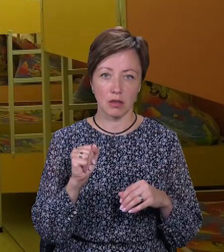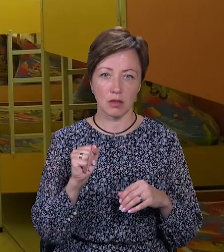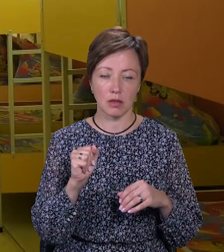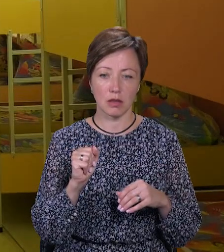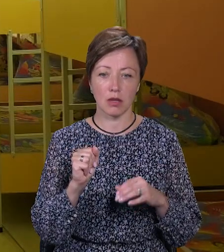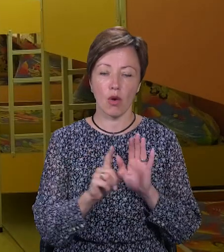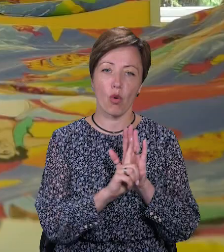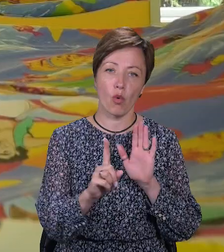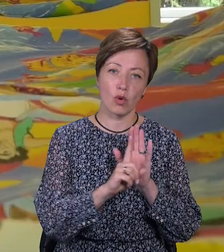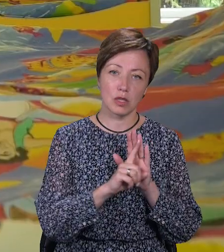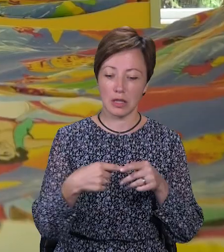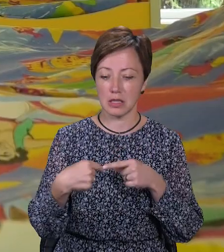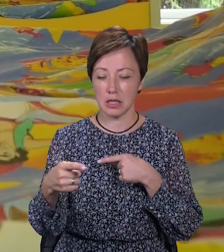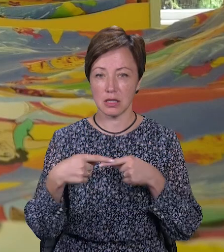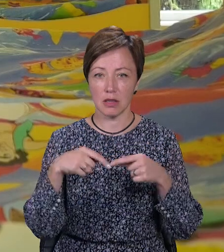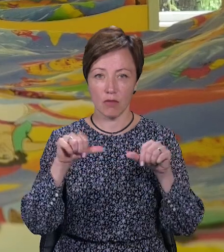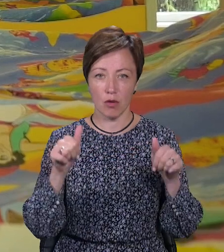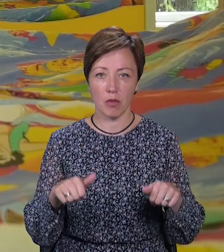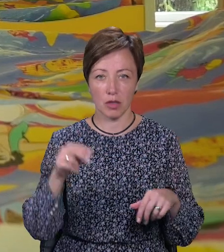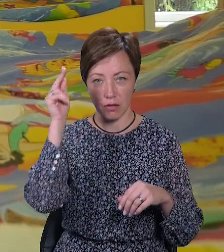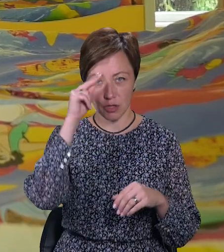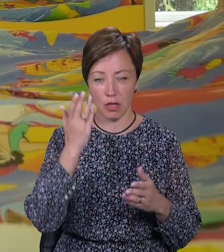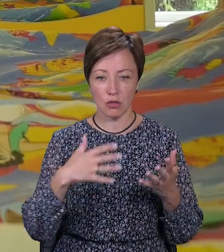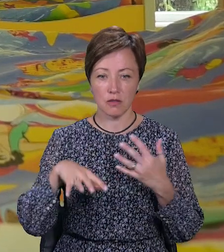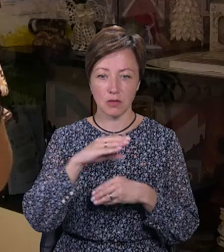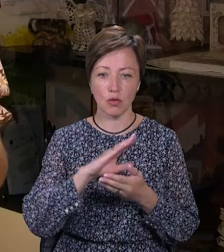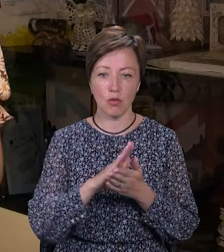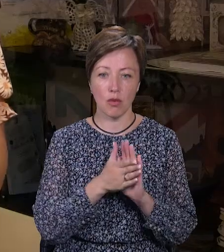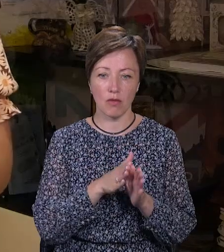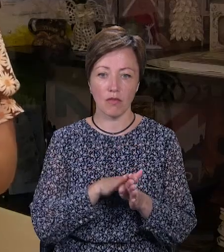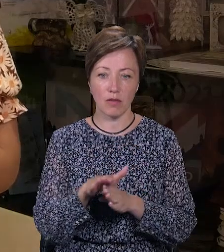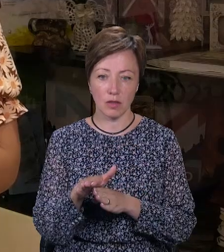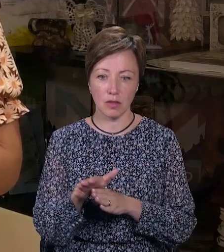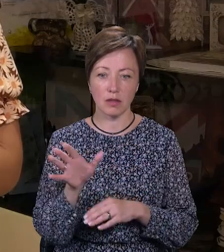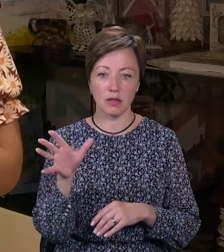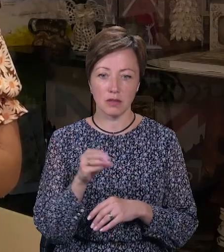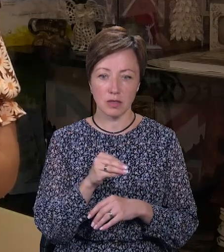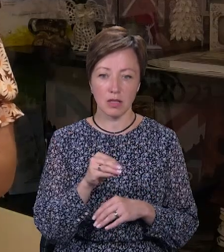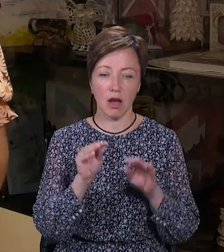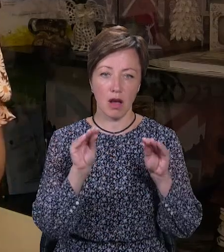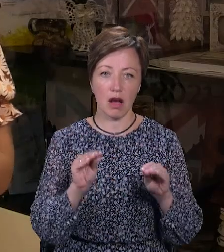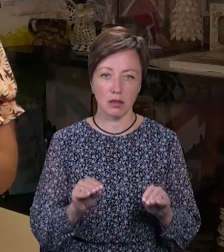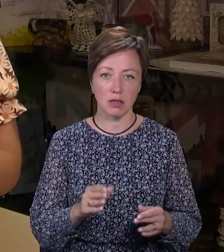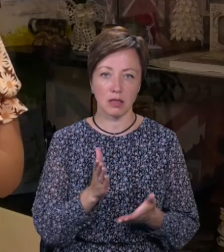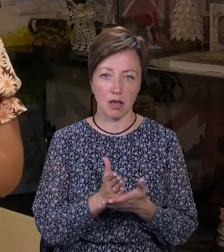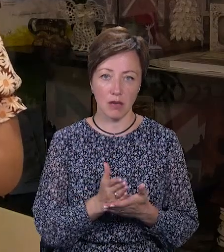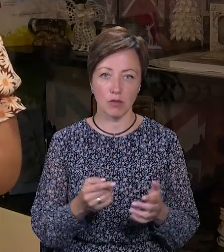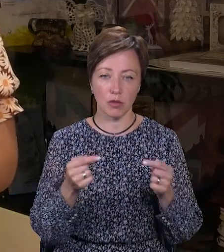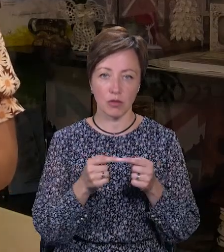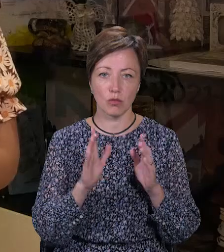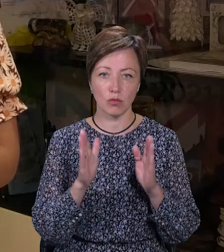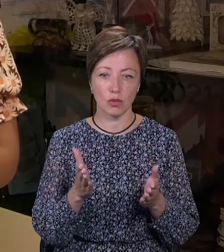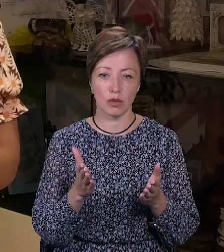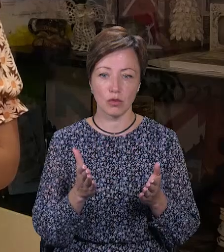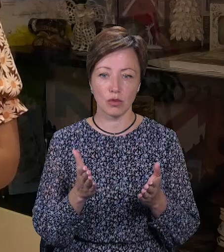очний, чи дистанційний формат навчання. Відповідно, якщо ці всі умови дотримані, всі акти наявні, відповідно, ми будемо